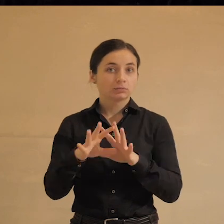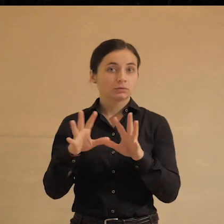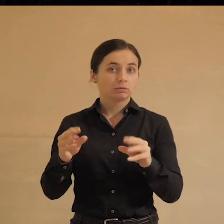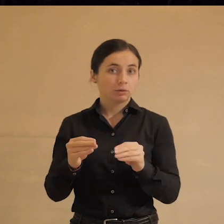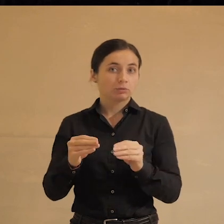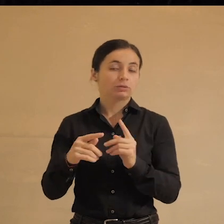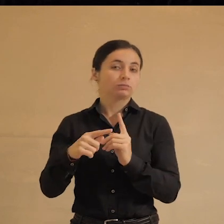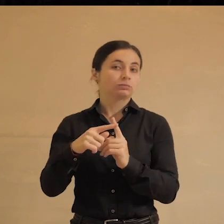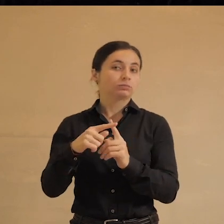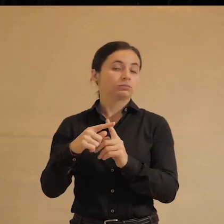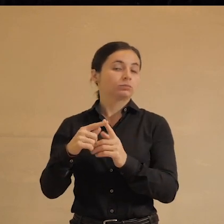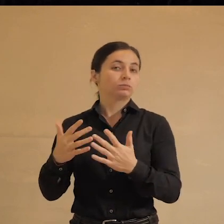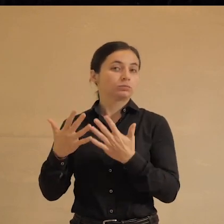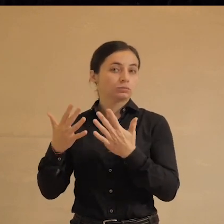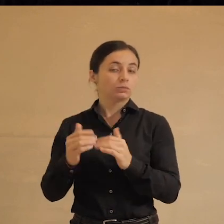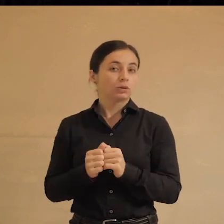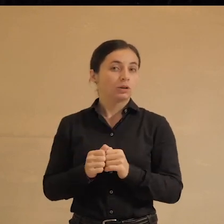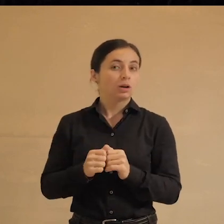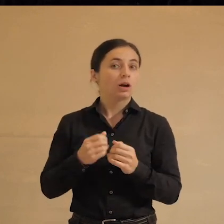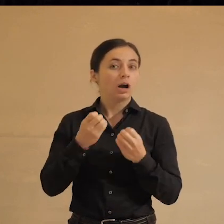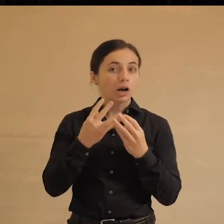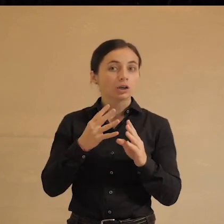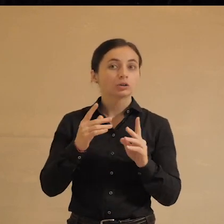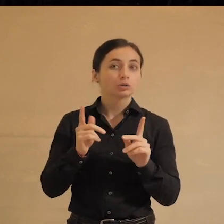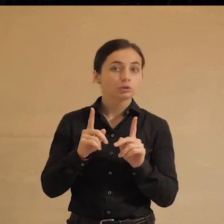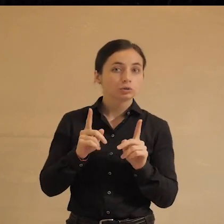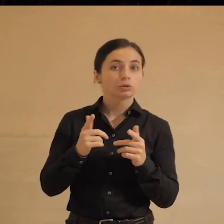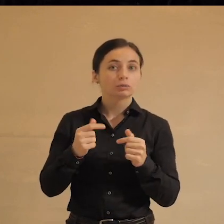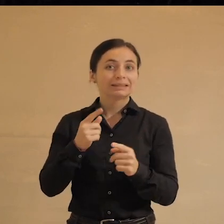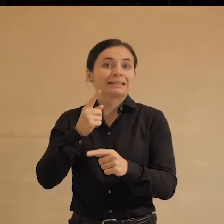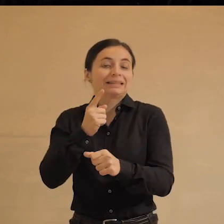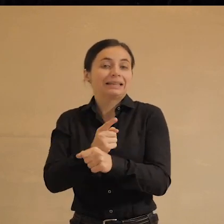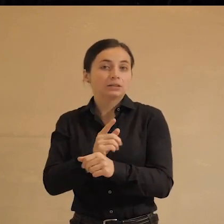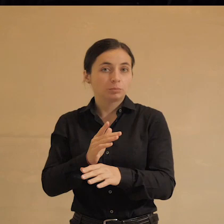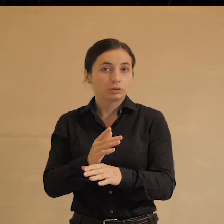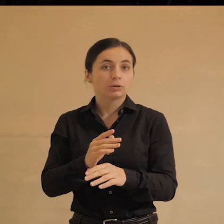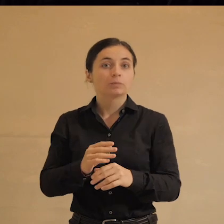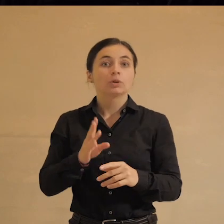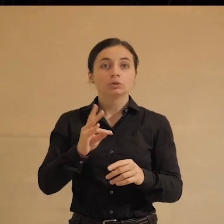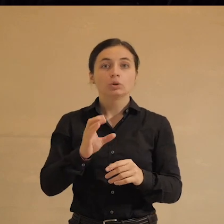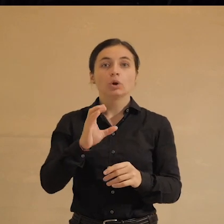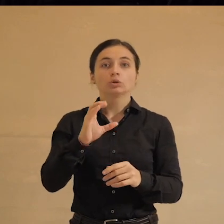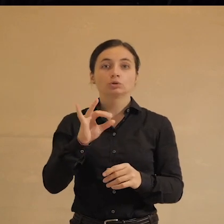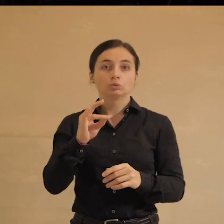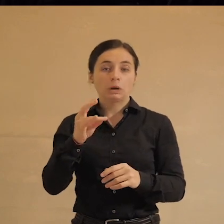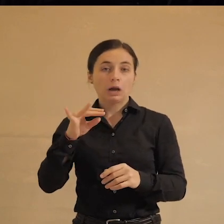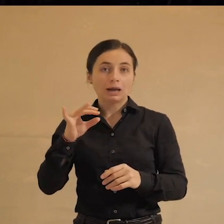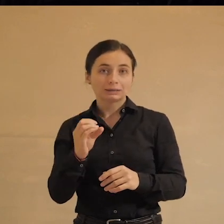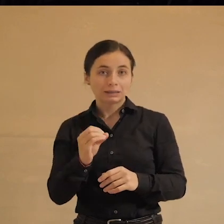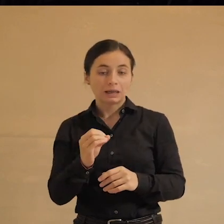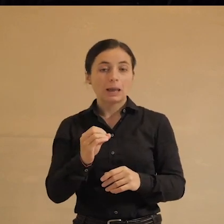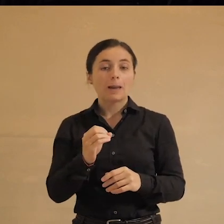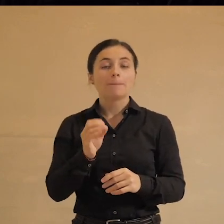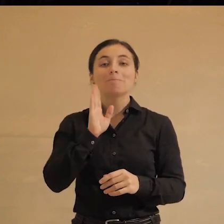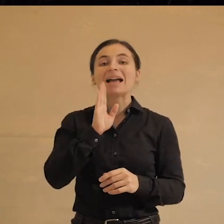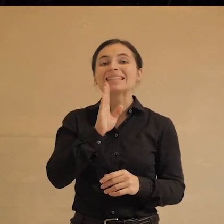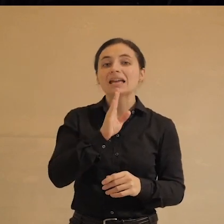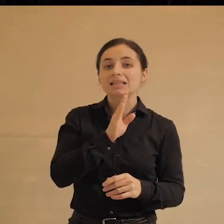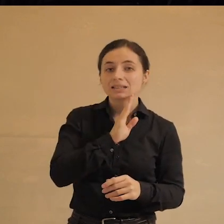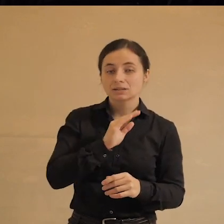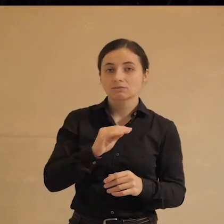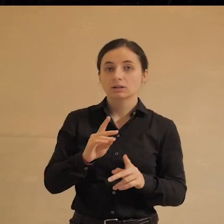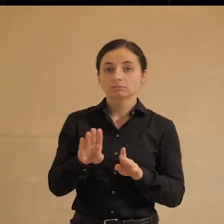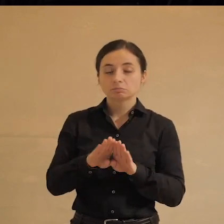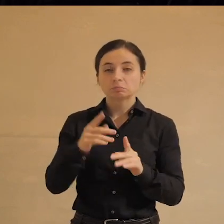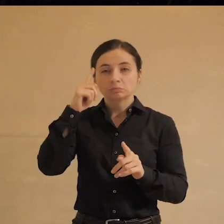вообще Петр и Феврония. Слава богу, что там коем-то ЭКО еще не запрещают. Ну вот на суррогатное материнство теперь набросились. Опять же, тут еще вот какая